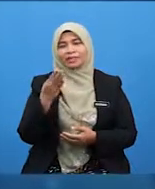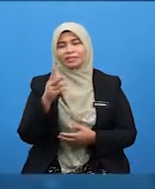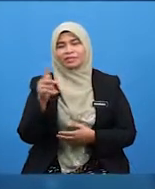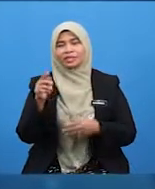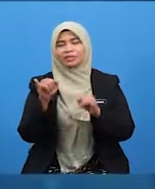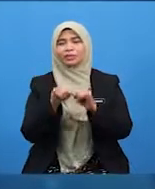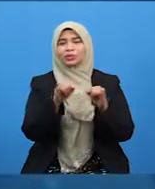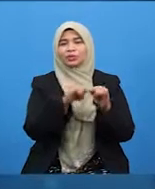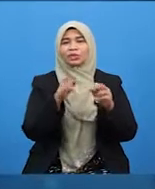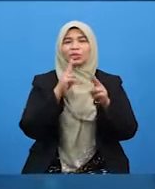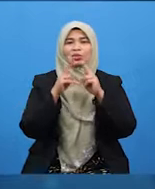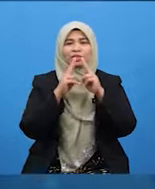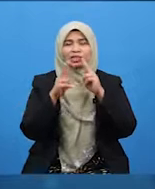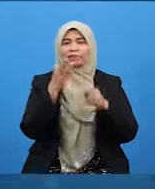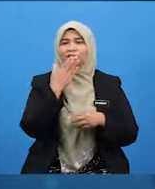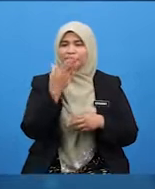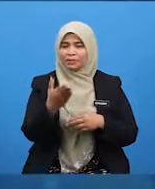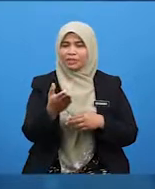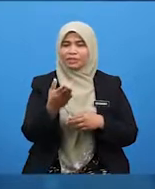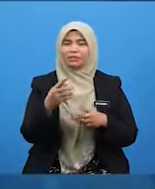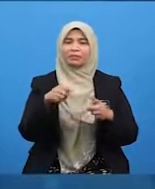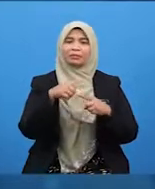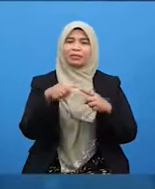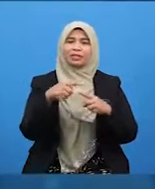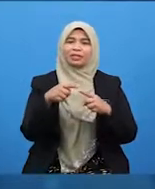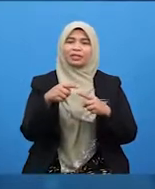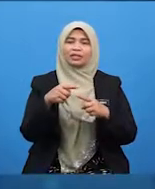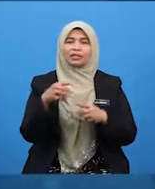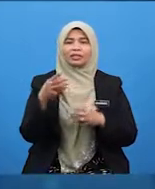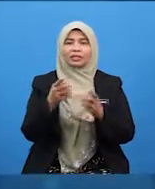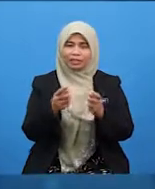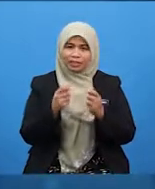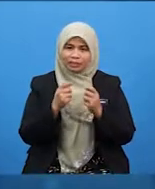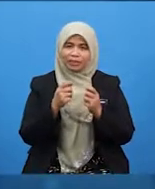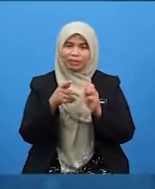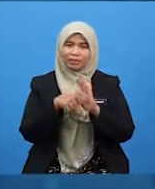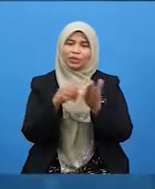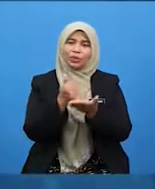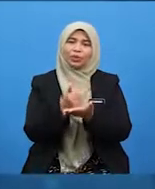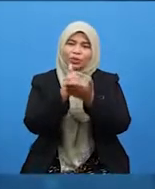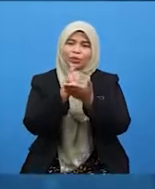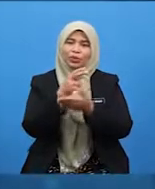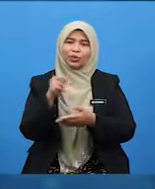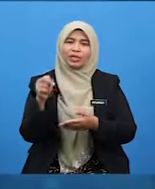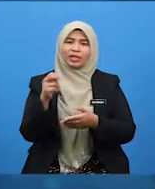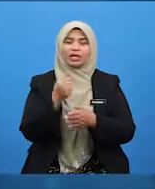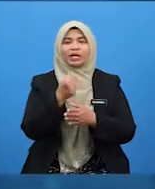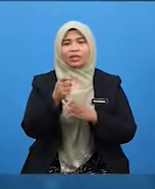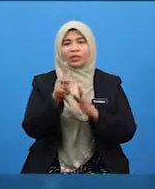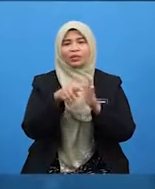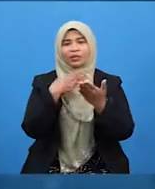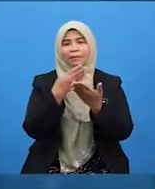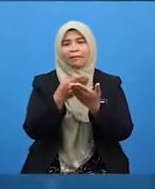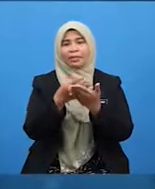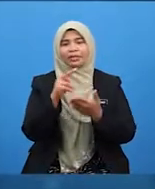mengucapkan terima kasih apabila menerima pertolongan dan atau kebaikan.